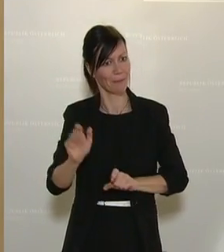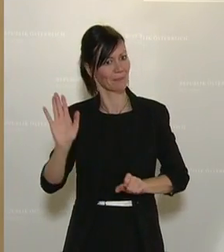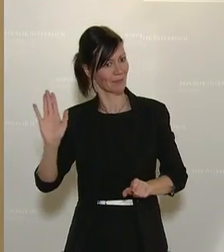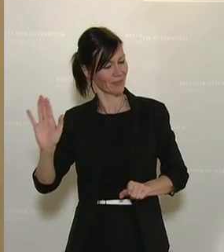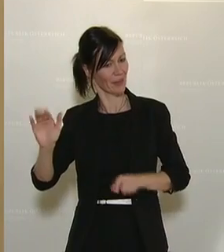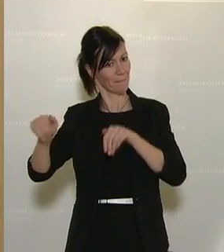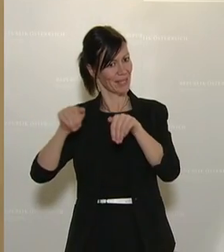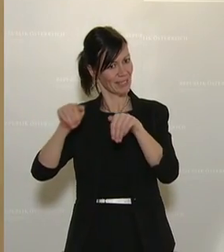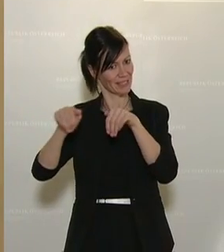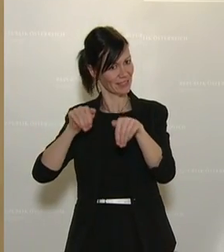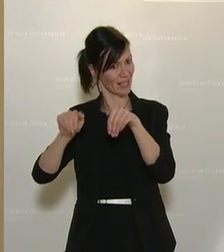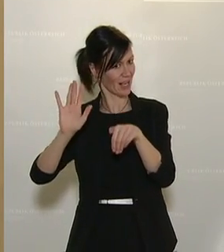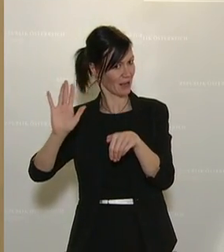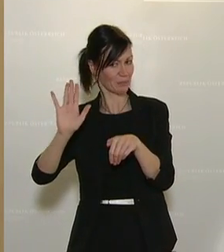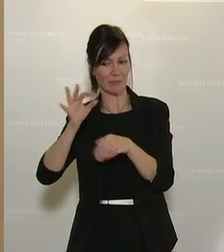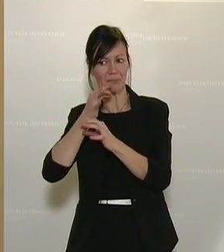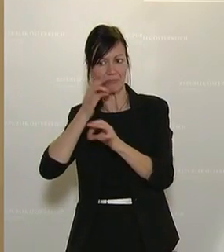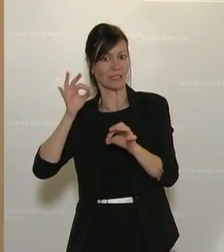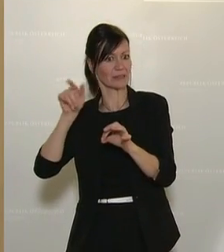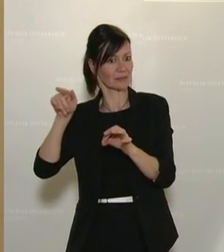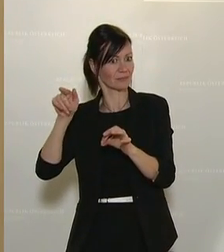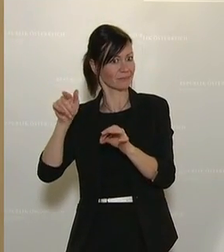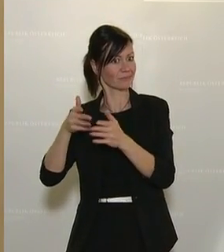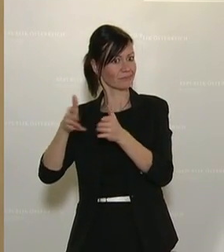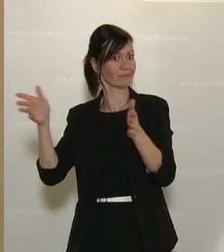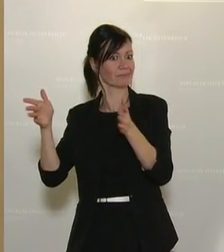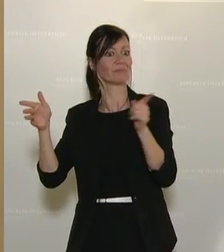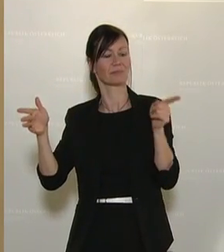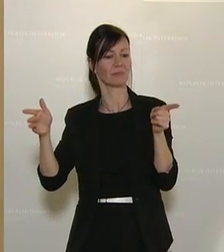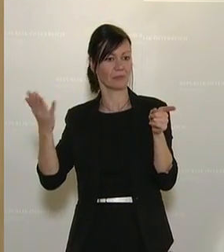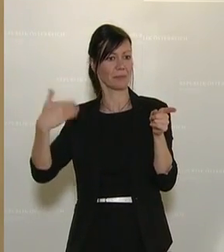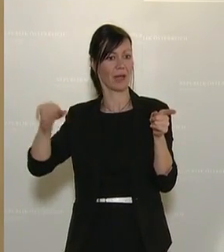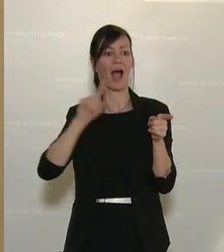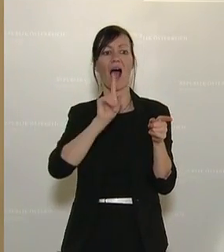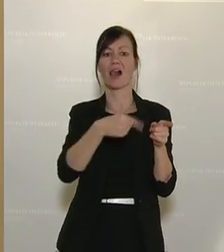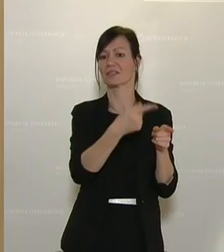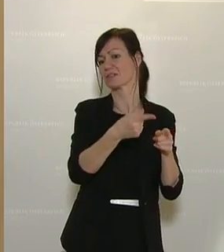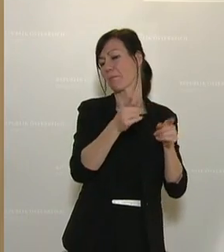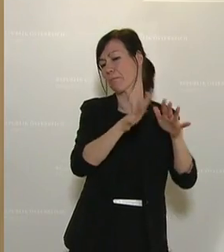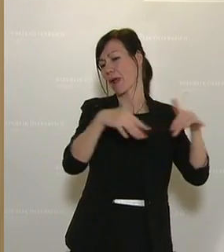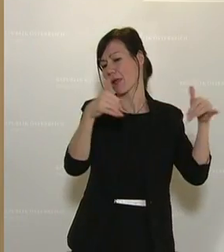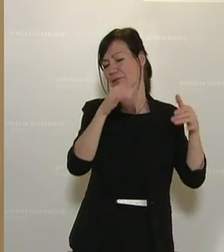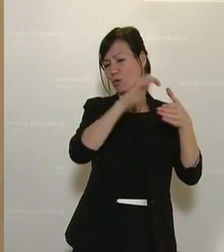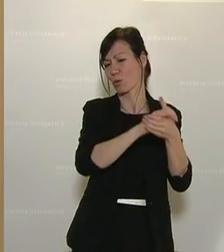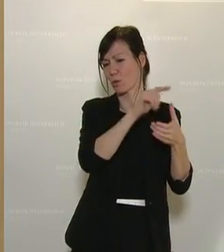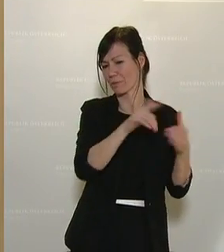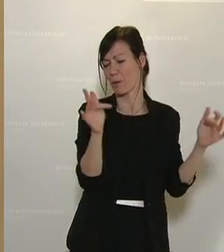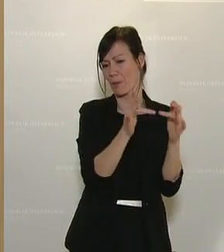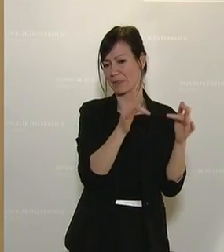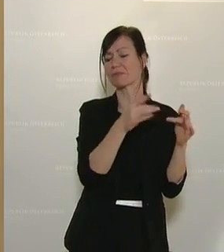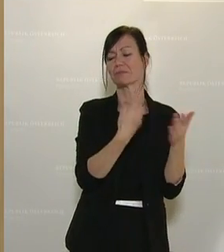Ministerien und in den Kabinetten doch bei Weitem größer ist als die Mitarbeiterinnen und Mitarbeiter in den Parlamentsclubs der